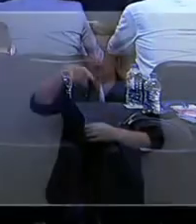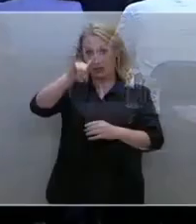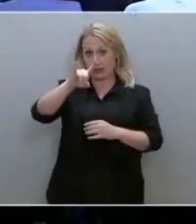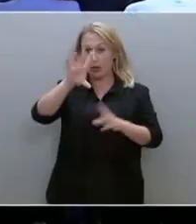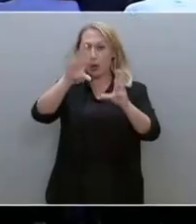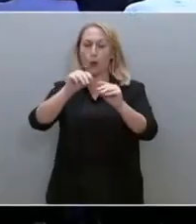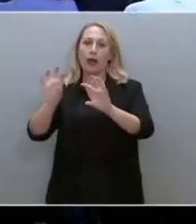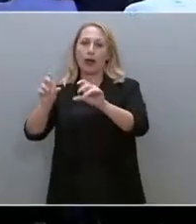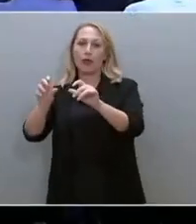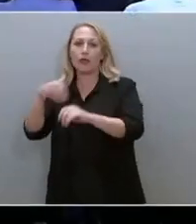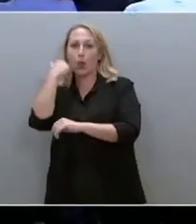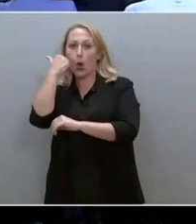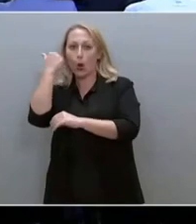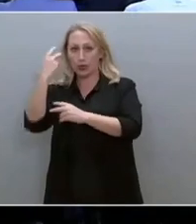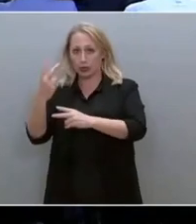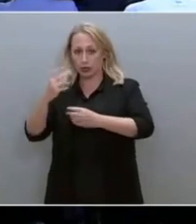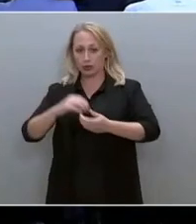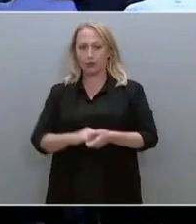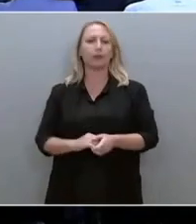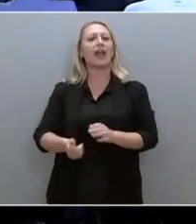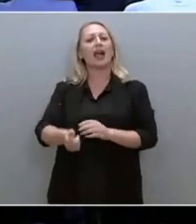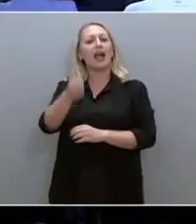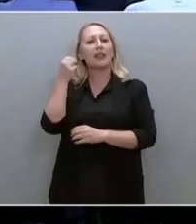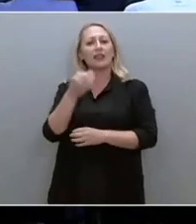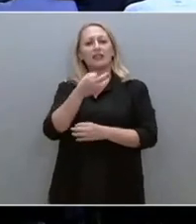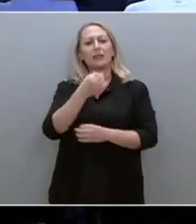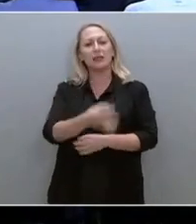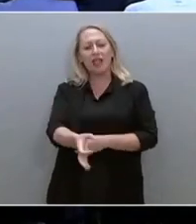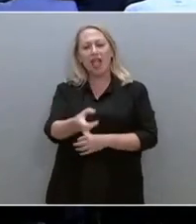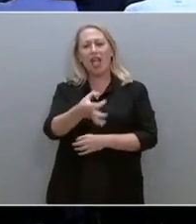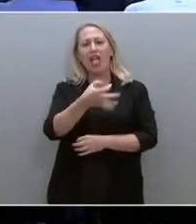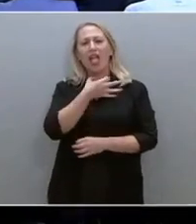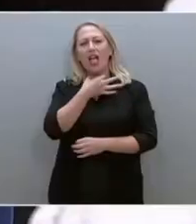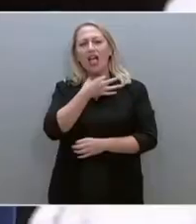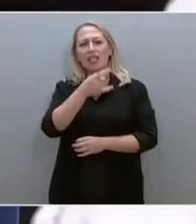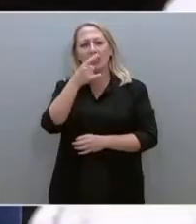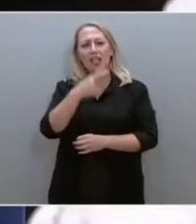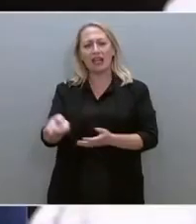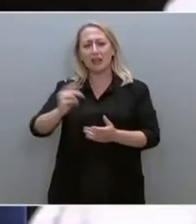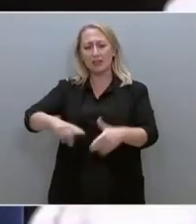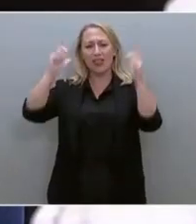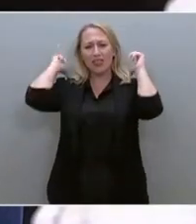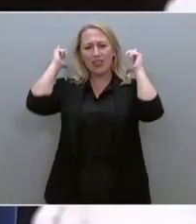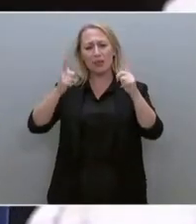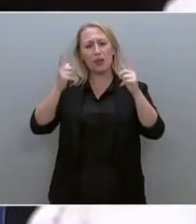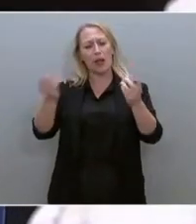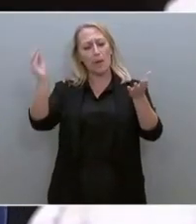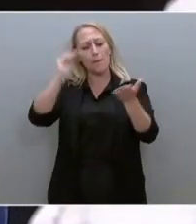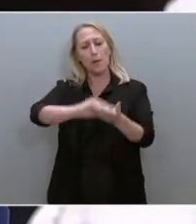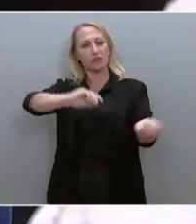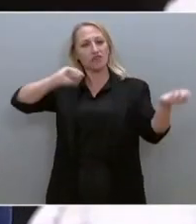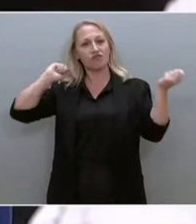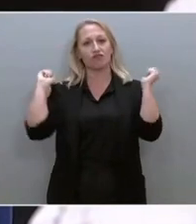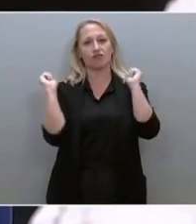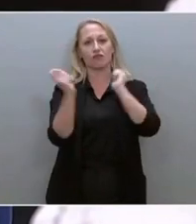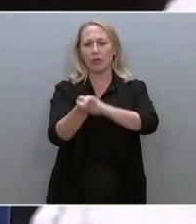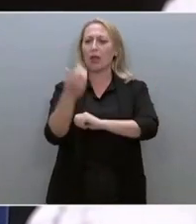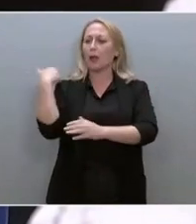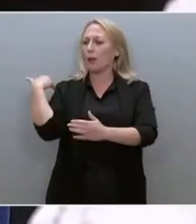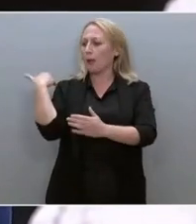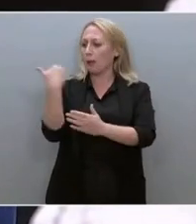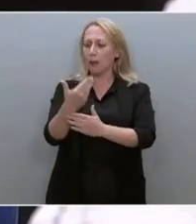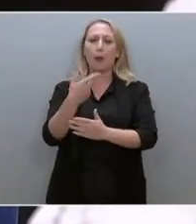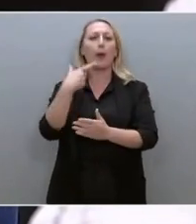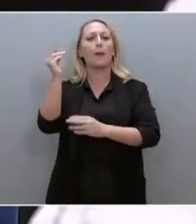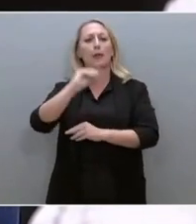μιλήσατε χθες για ανάγκη μιας βαθιάς θεσμικής και δημοκρατικής αναγέννησης. Έχετε αναφερθεί κατά καιρούς, ειδικά το τελευταίο